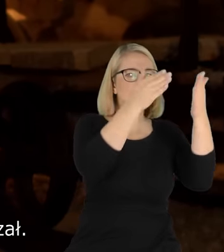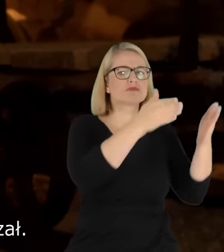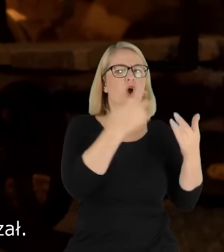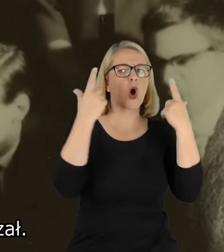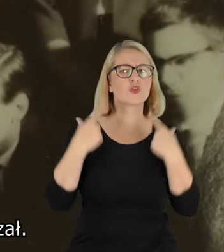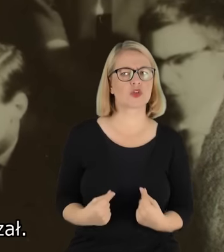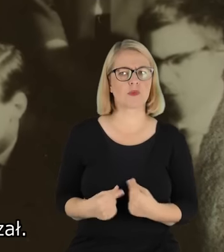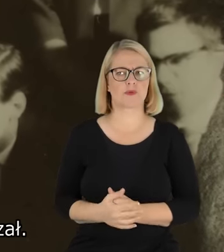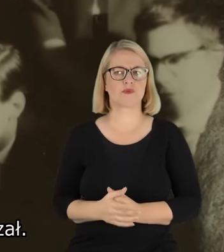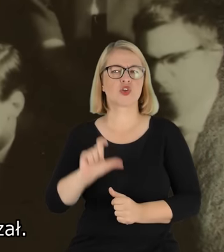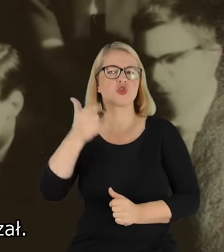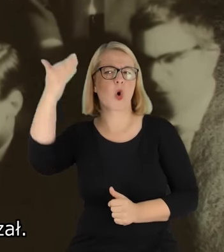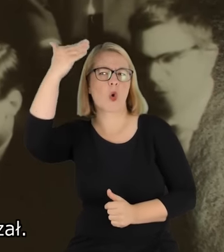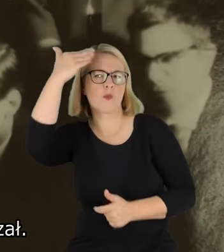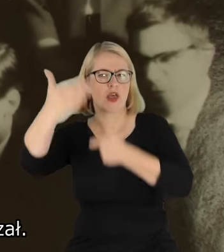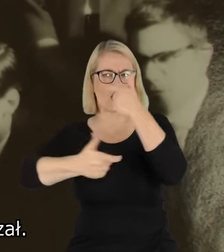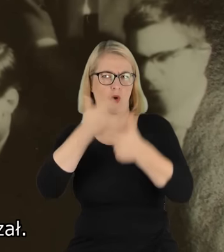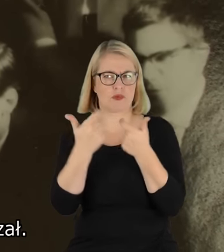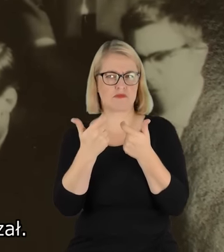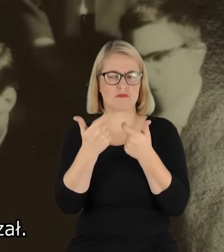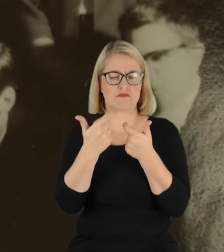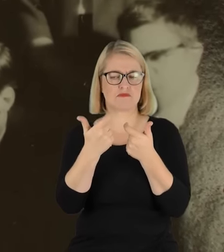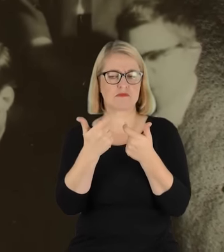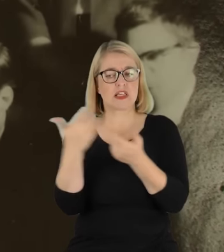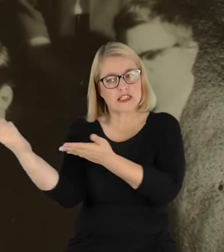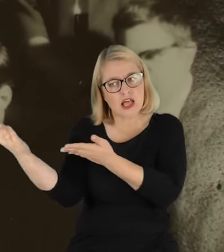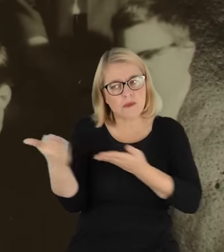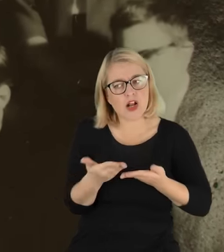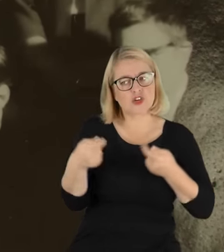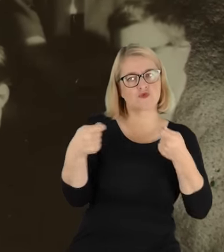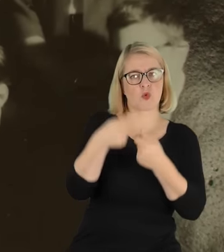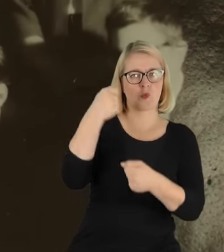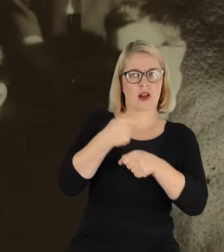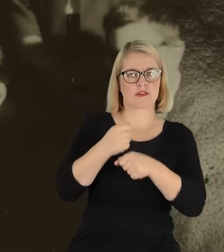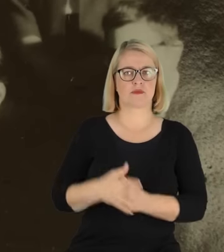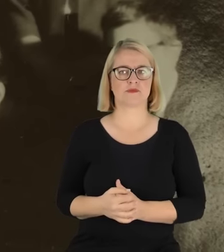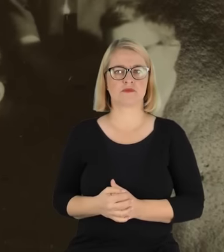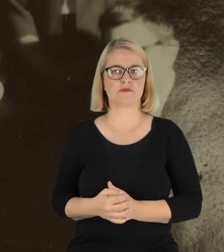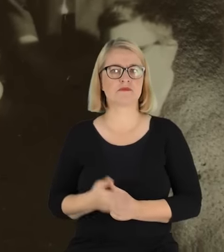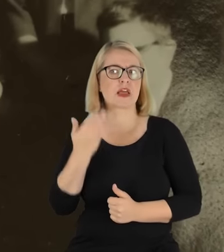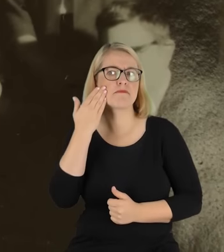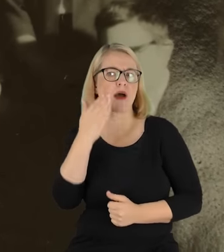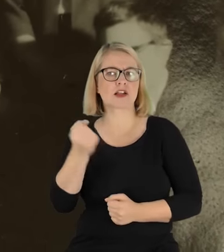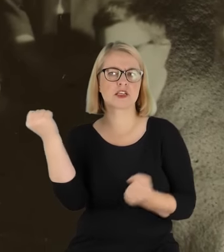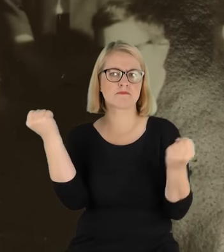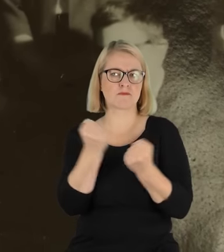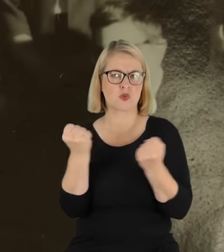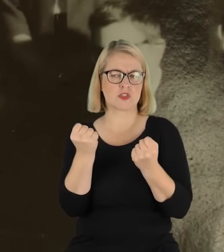ludziach, co potrafią i takimi ludźmi się otaczam. Przykład najbardziej jaskrawy był